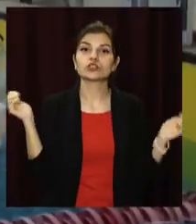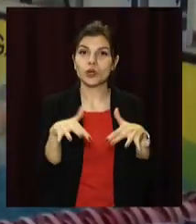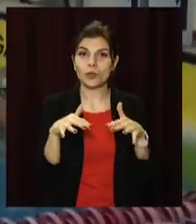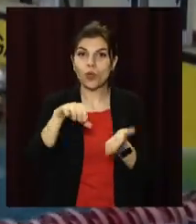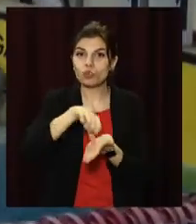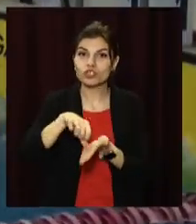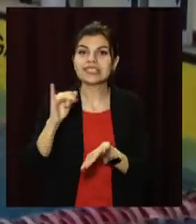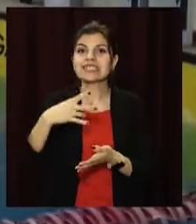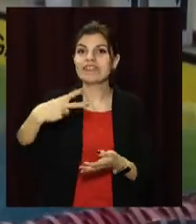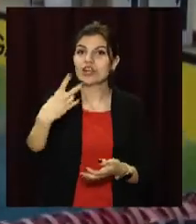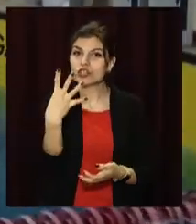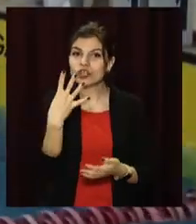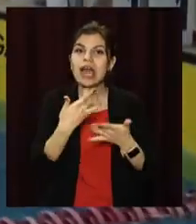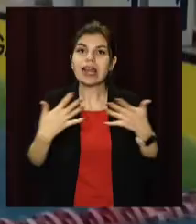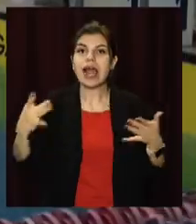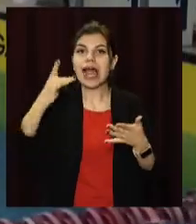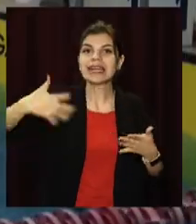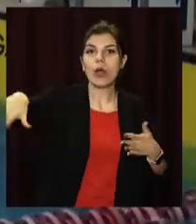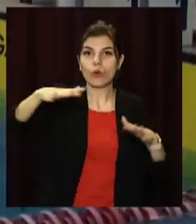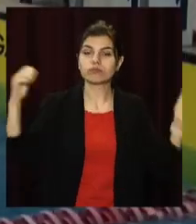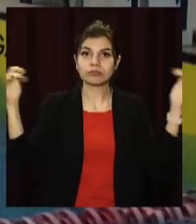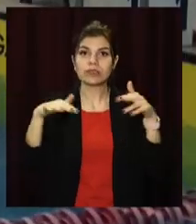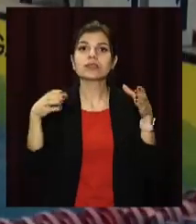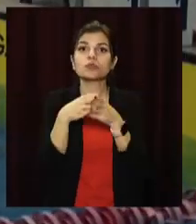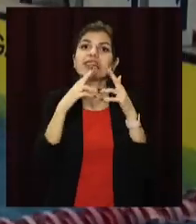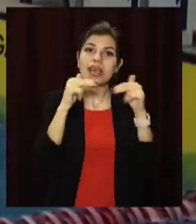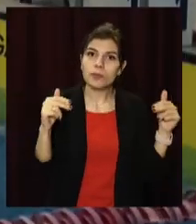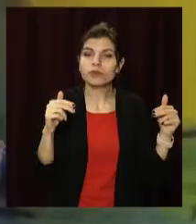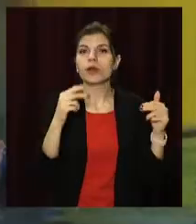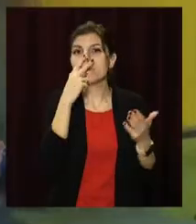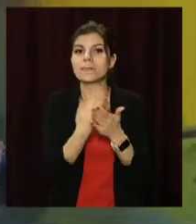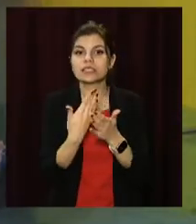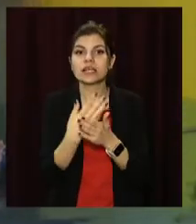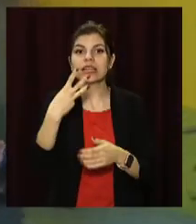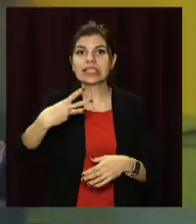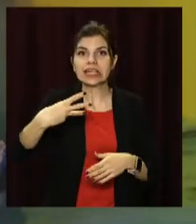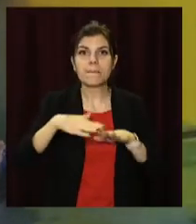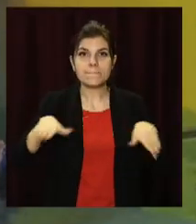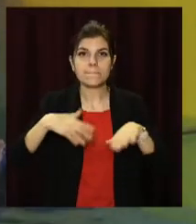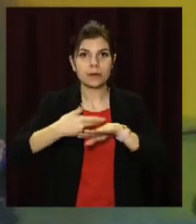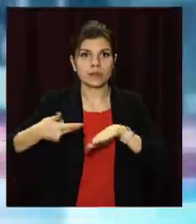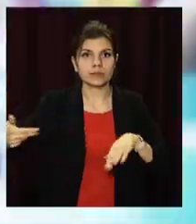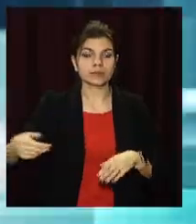учасники із 24 регіонів. Збірну Дніпропетровщини представляли 30 плавців.